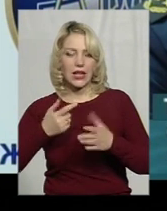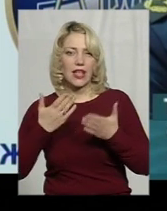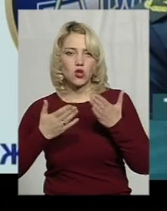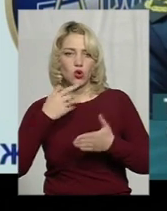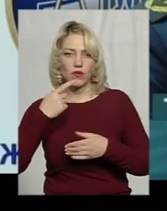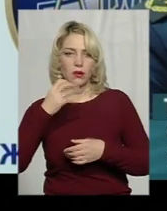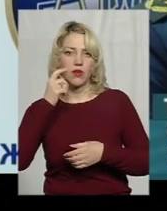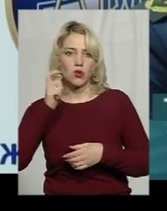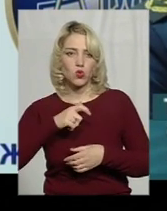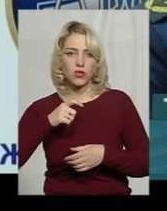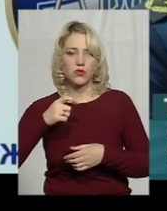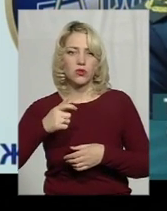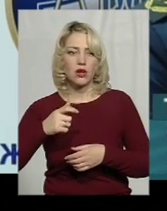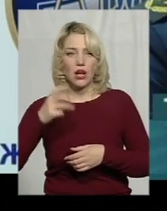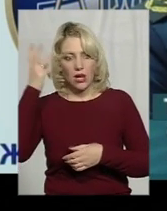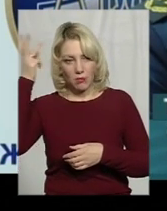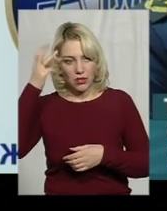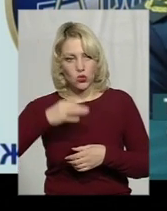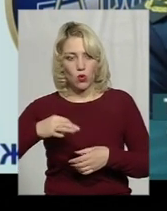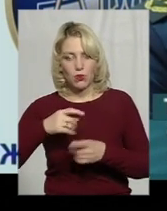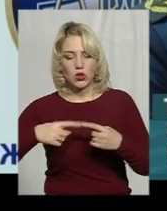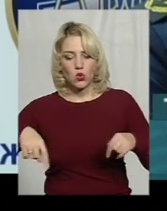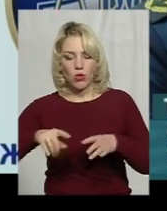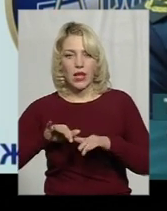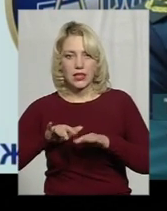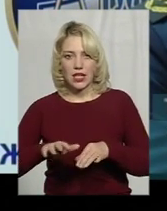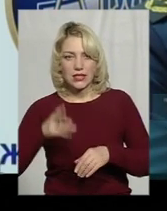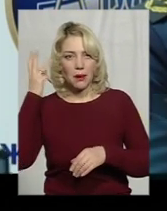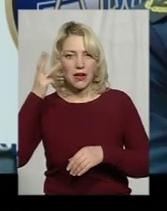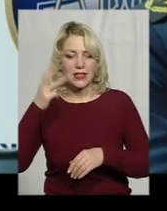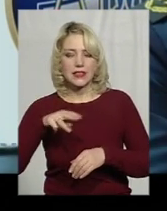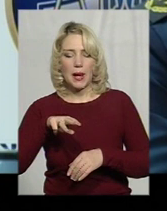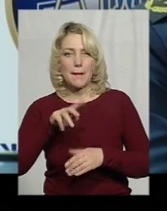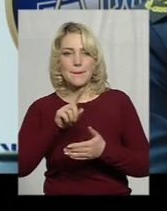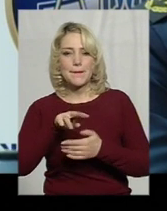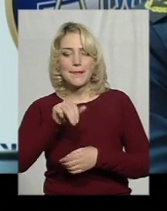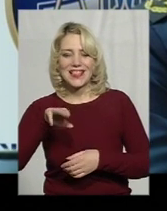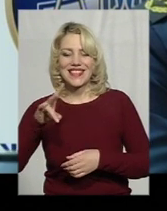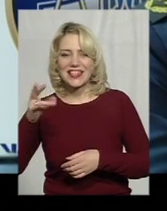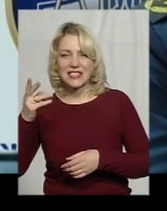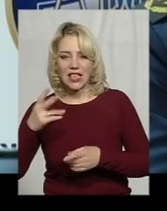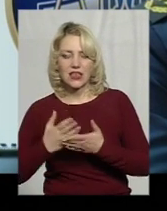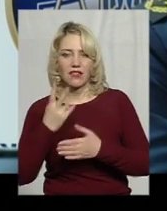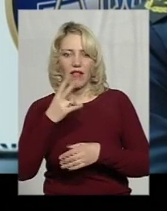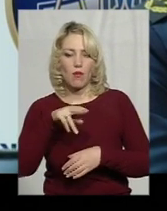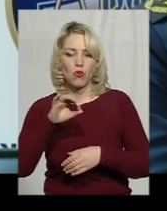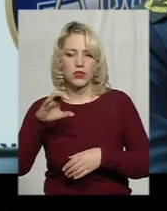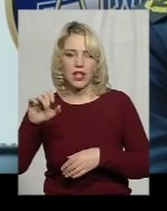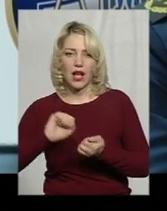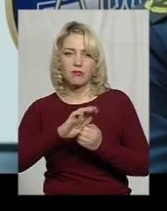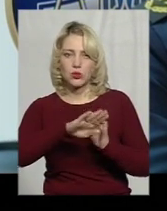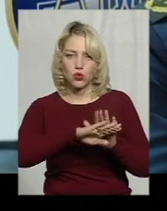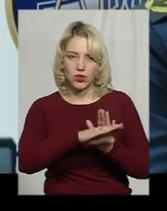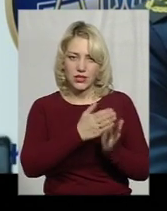область, в нас в зоні діяльності Хмельницької митниці ще знаходиться два митних поста. Це митний пост Кам'янець